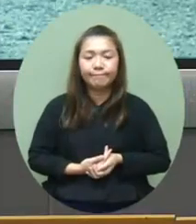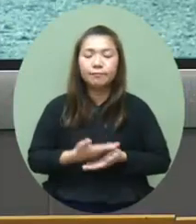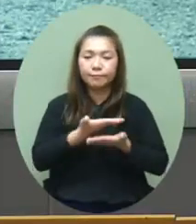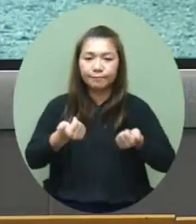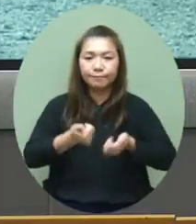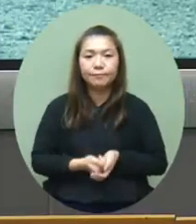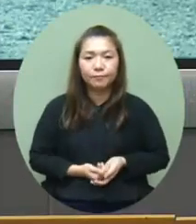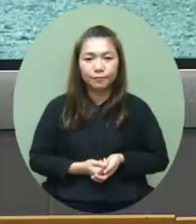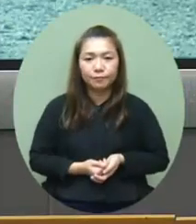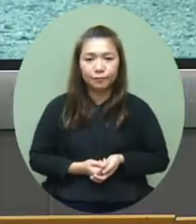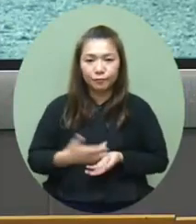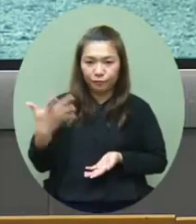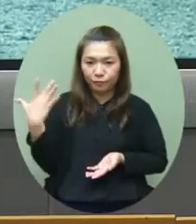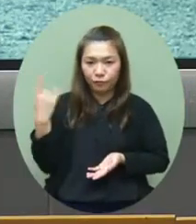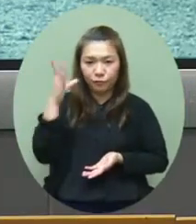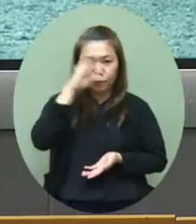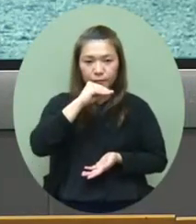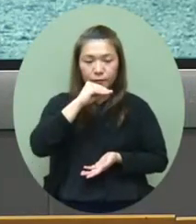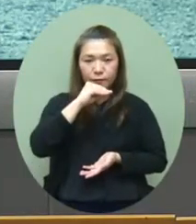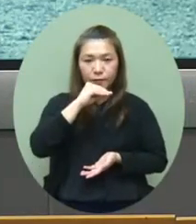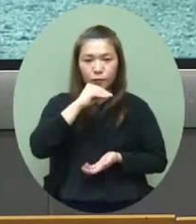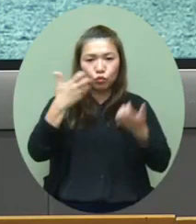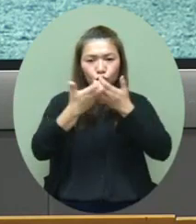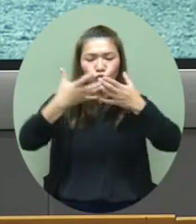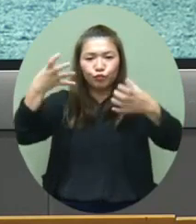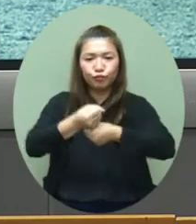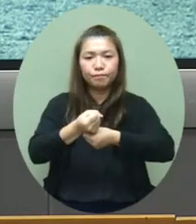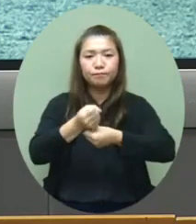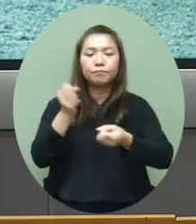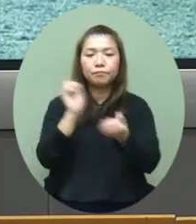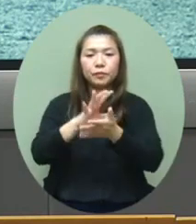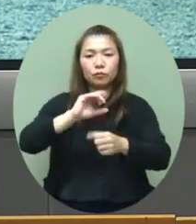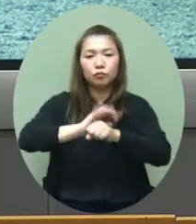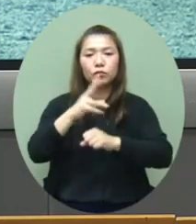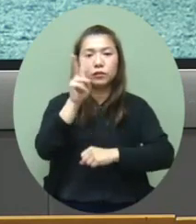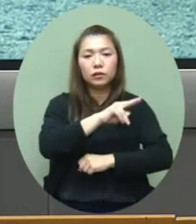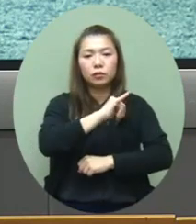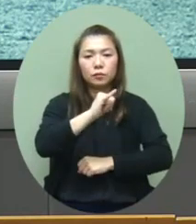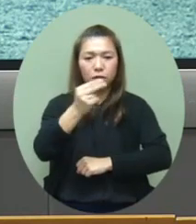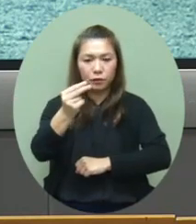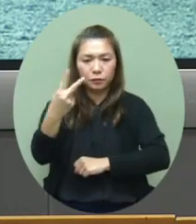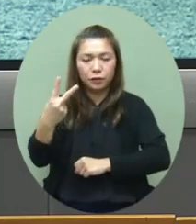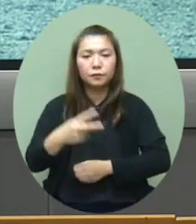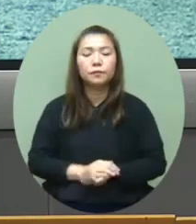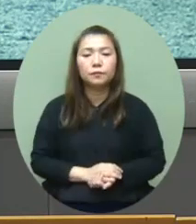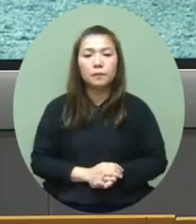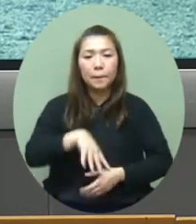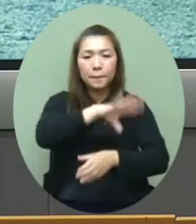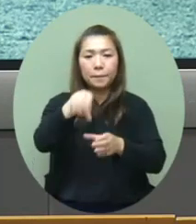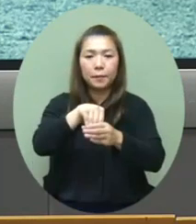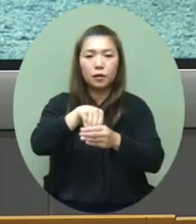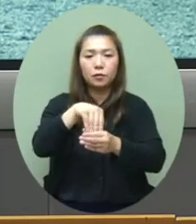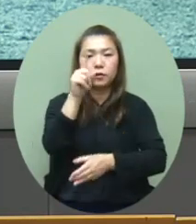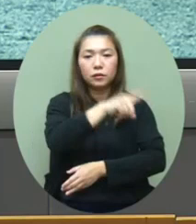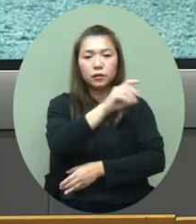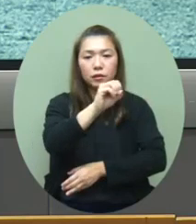我们昨晚经本地总共阳性个案总数是2672宗包括